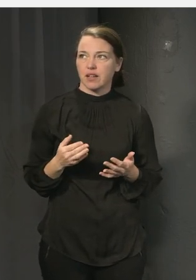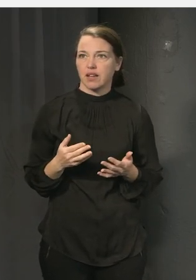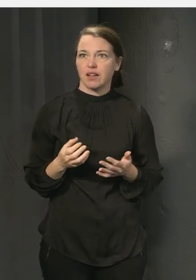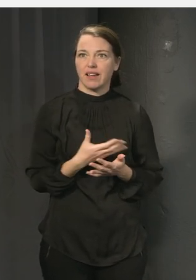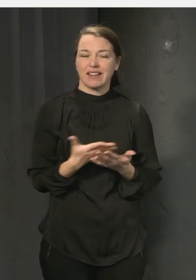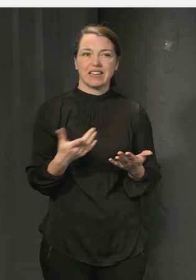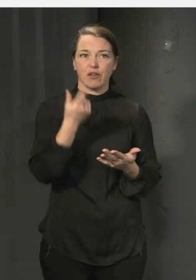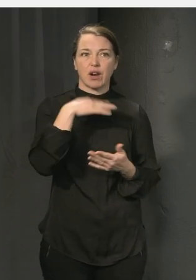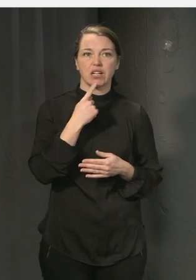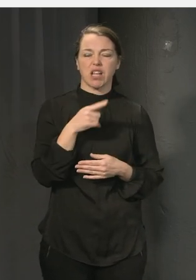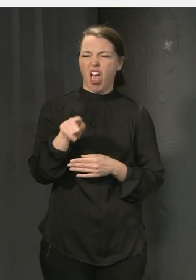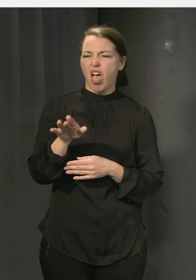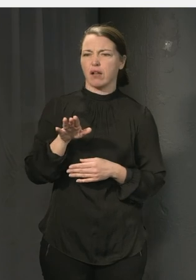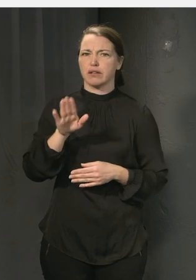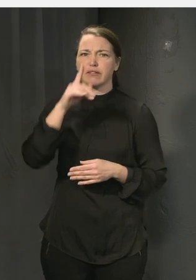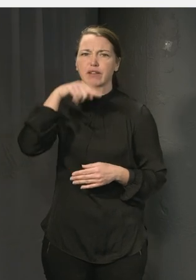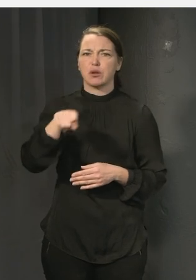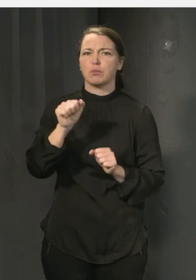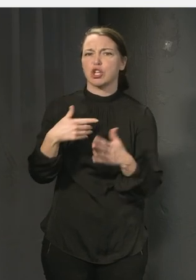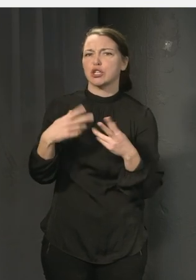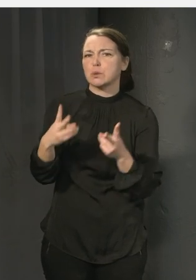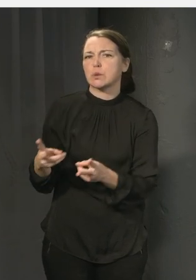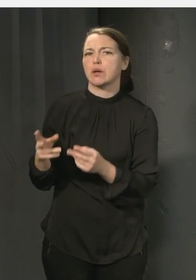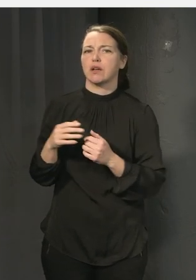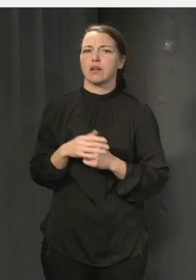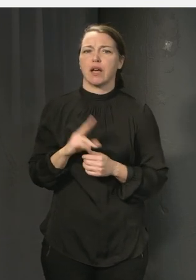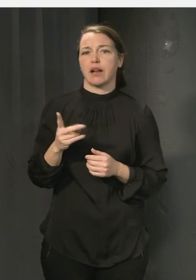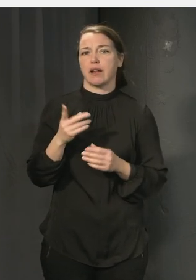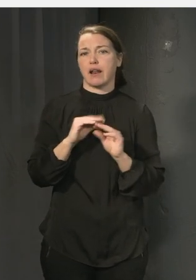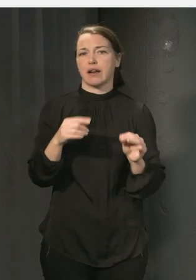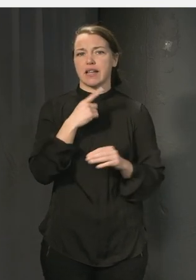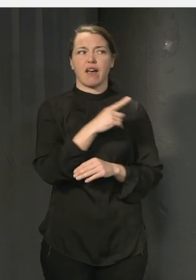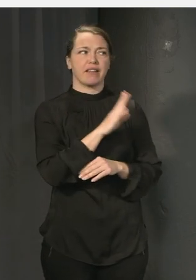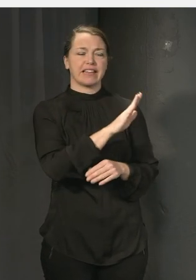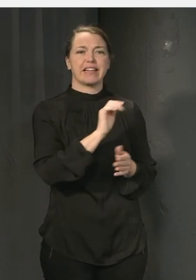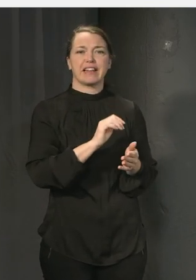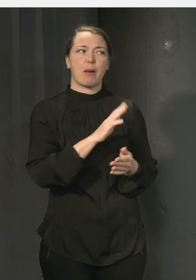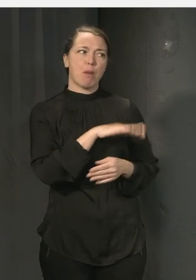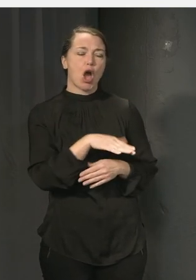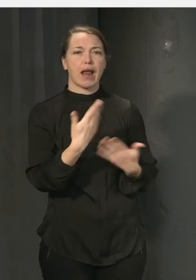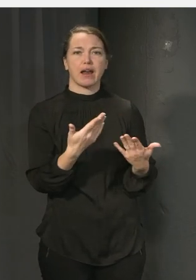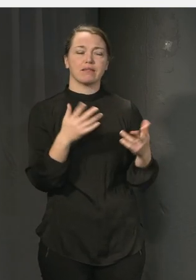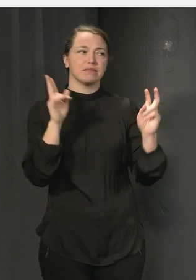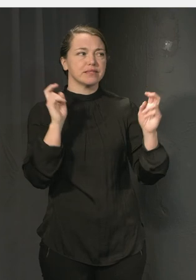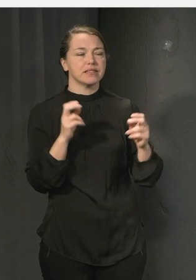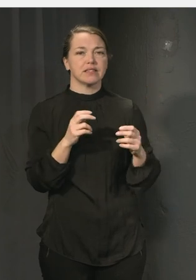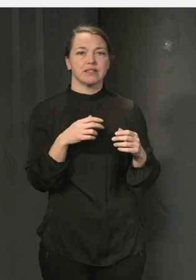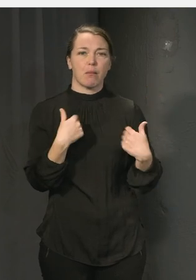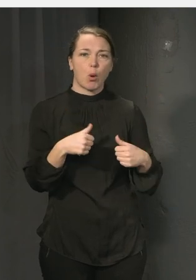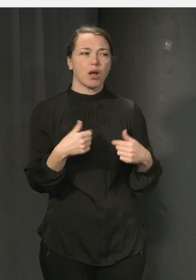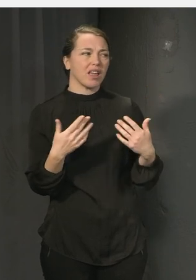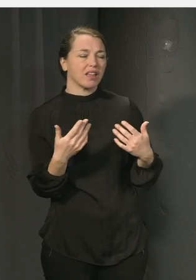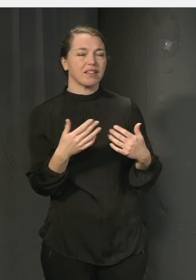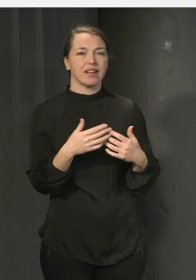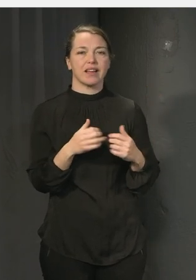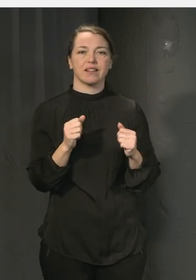guldbelägger eller skambelägger föräldrarna eller lärarna det är liksom ingens fel utan det här är ett problem det måste